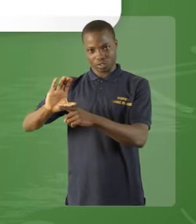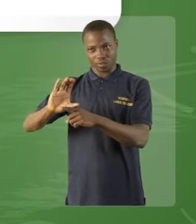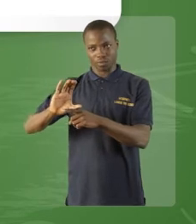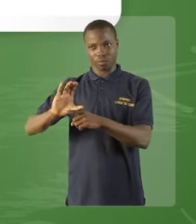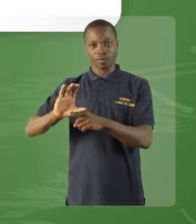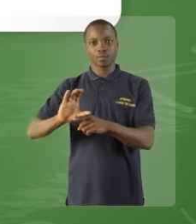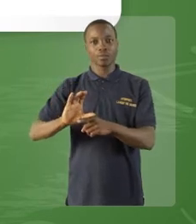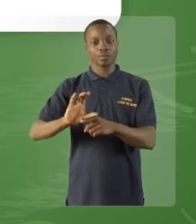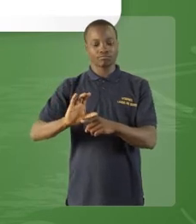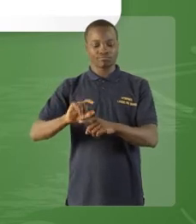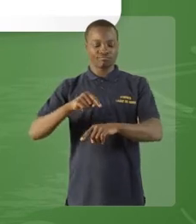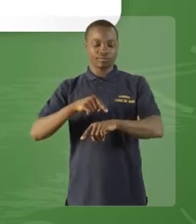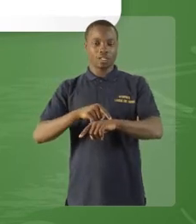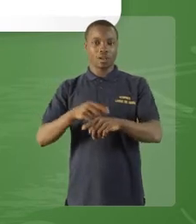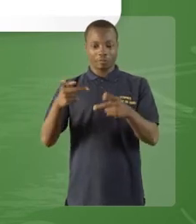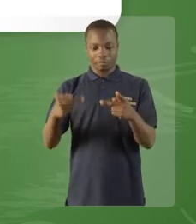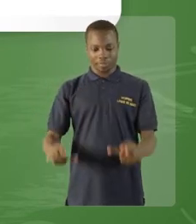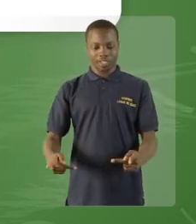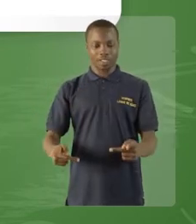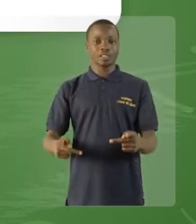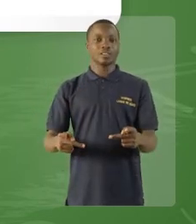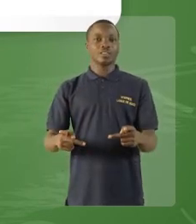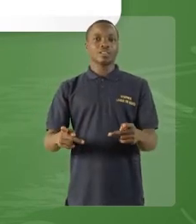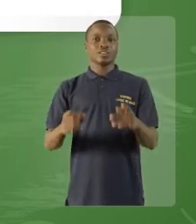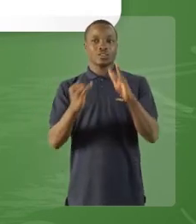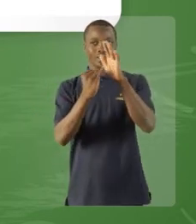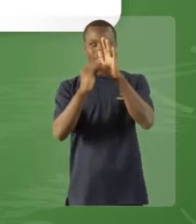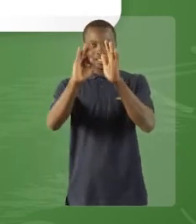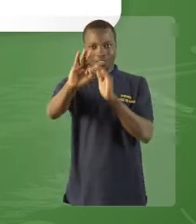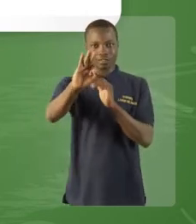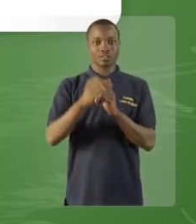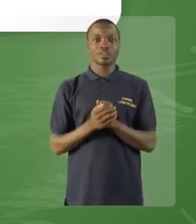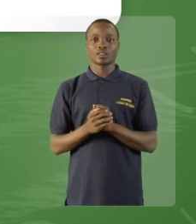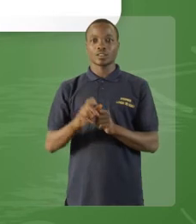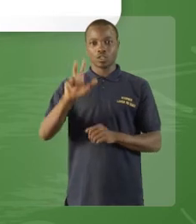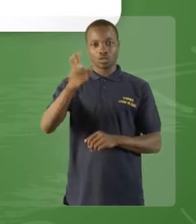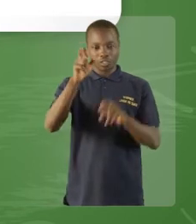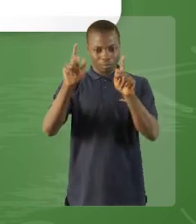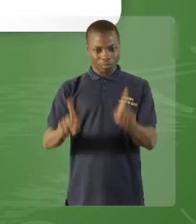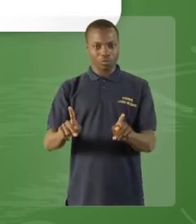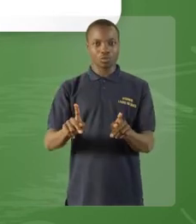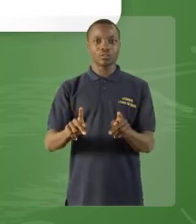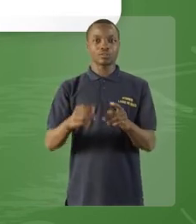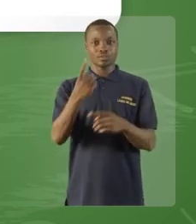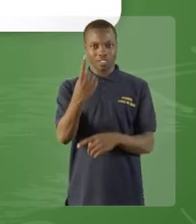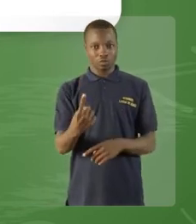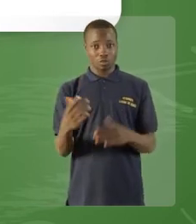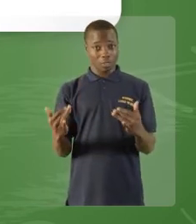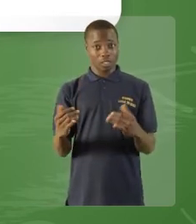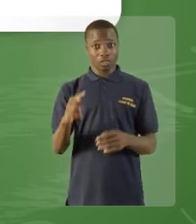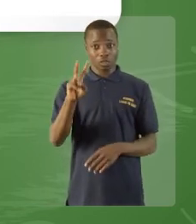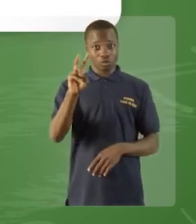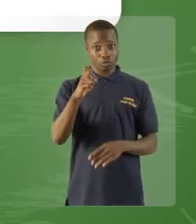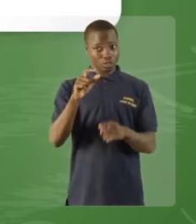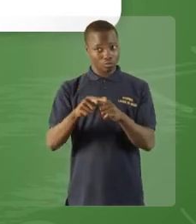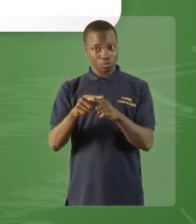Ici, cet auxiliaire avoir à est conjugué au présent